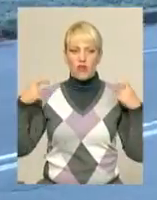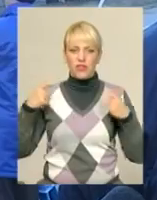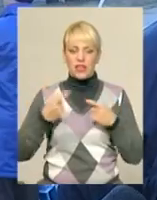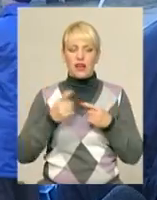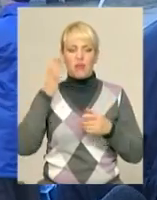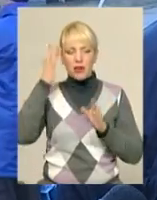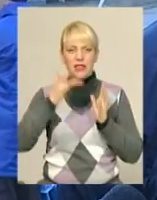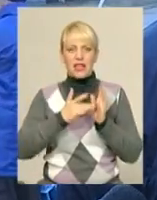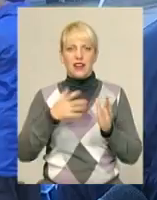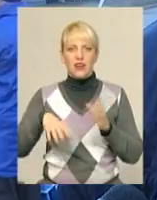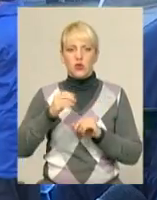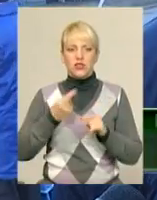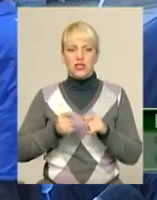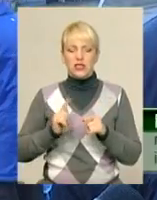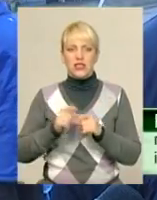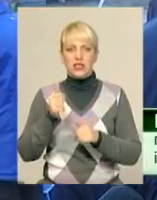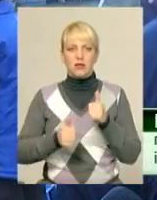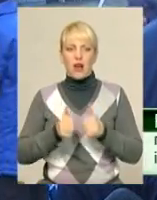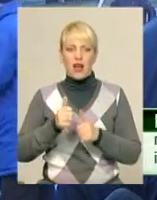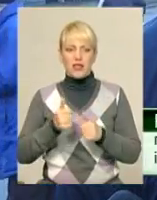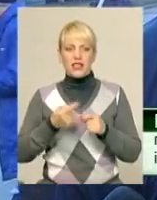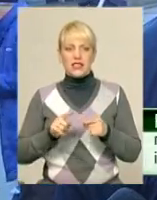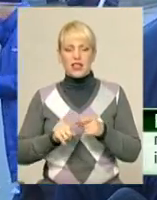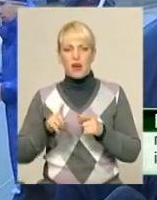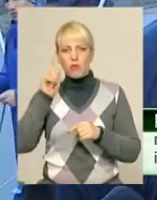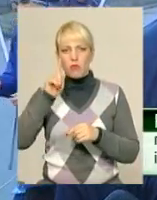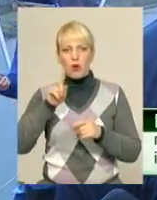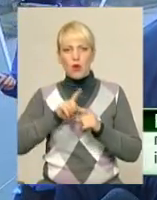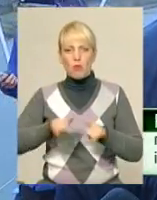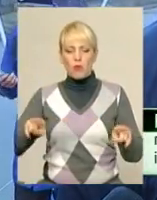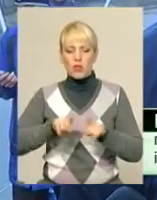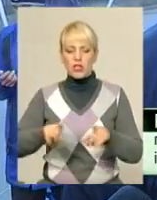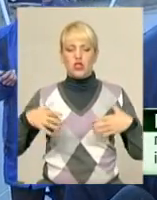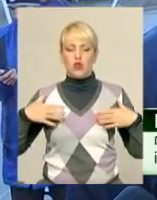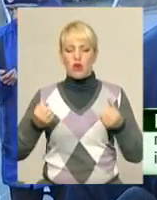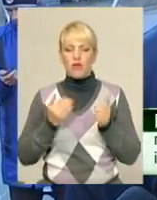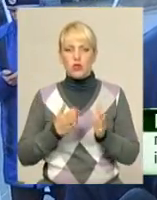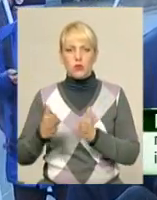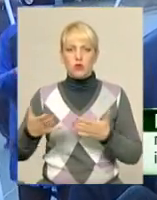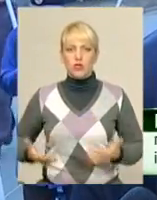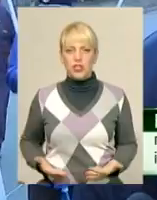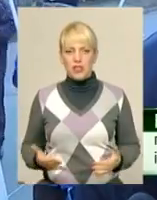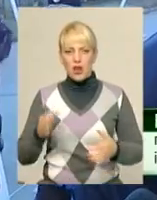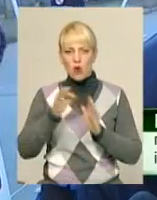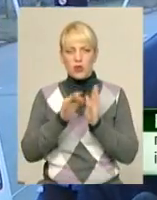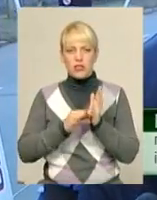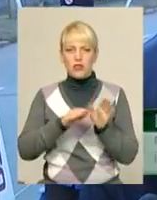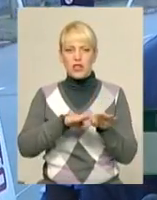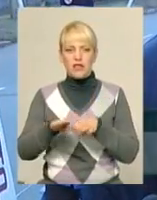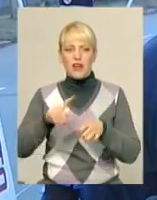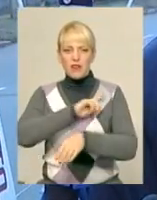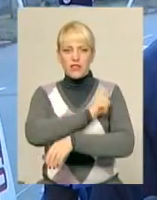відповідно цих всіх змагань – це популяризація здорового способу життя, оцінка рівня фізичної підготовки